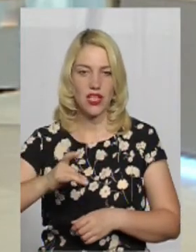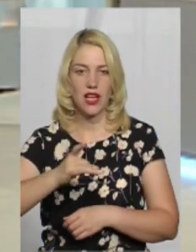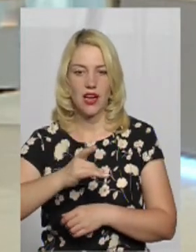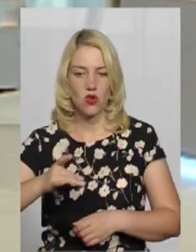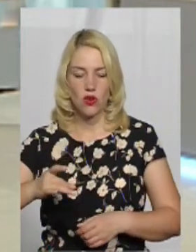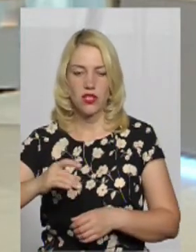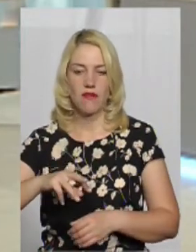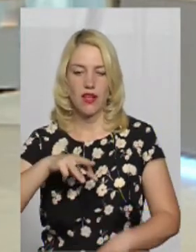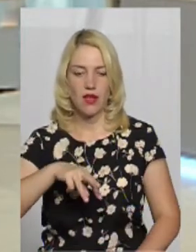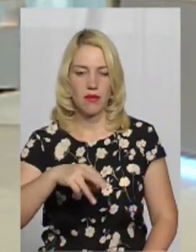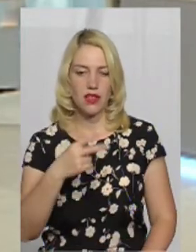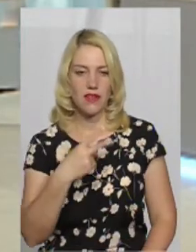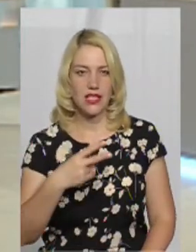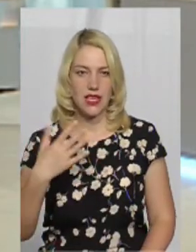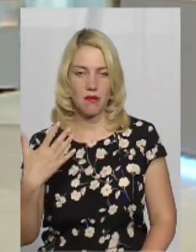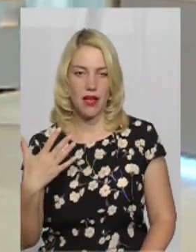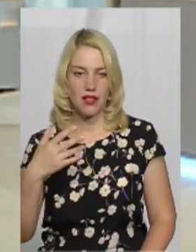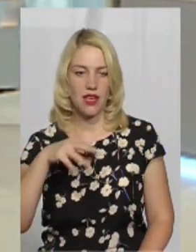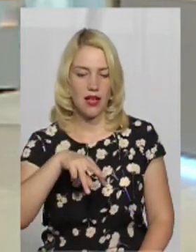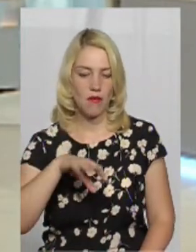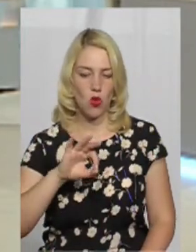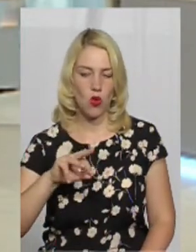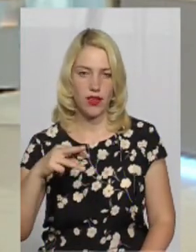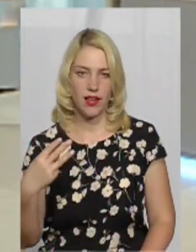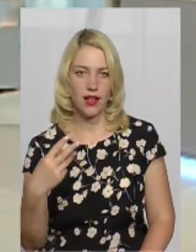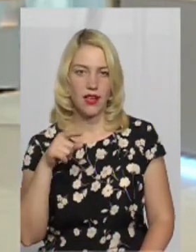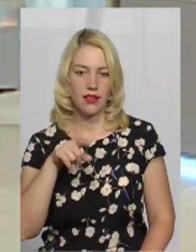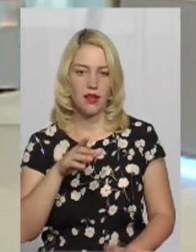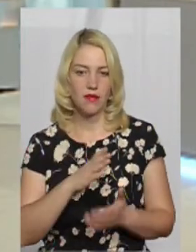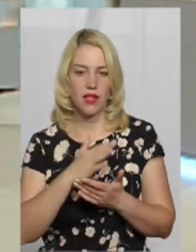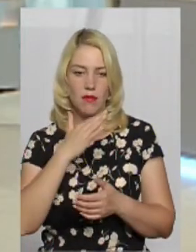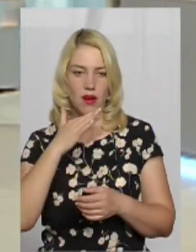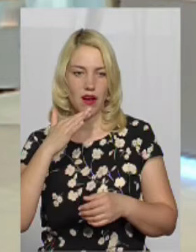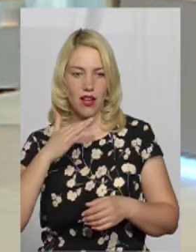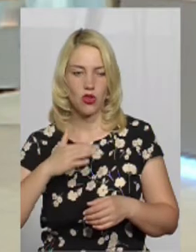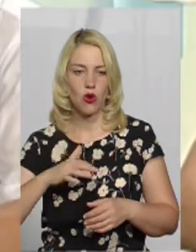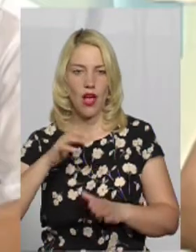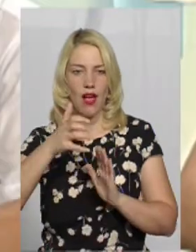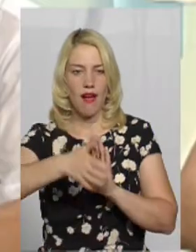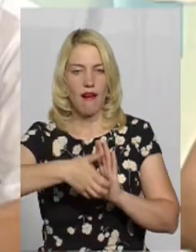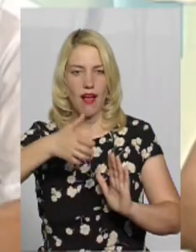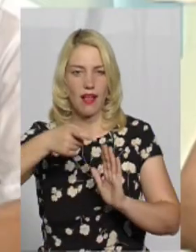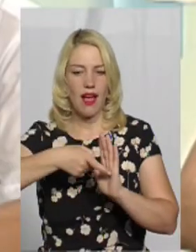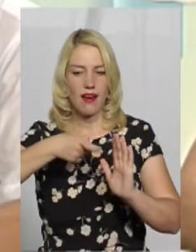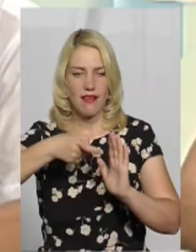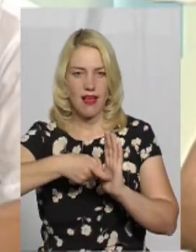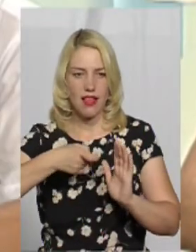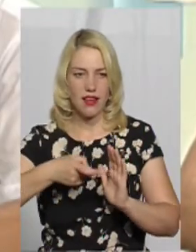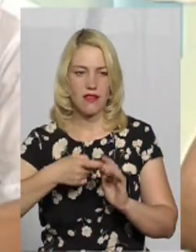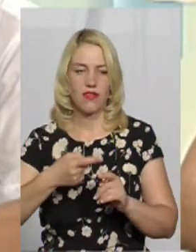автомобільна дорога Н25, Н03, там є багато кар'єрів, піщаних,